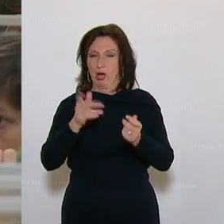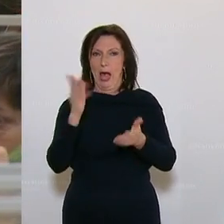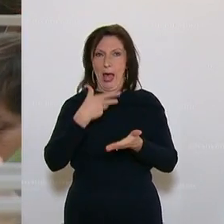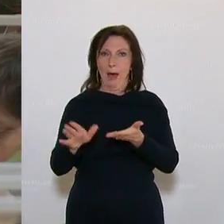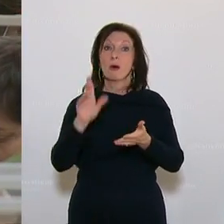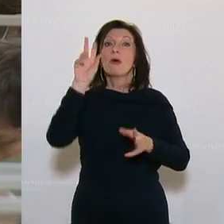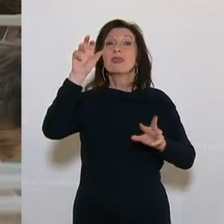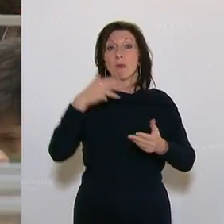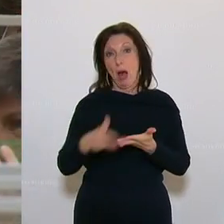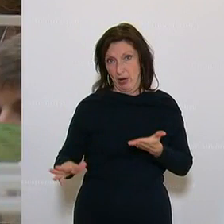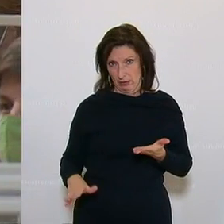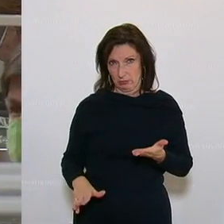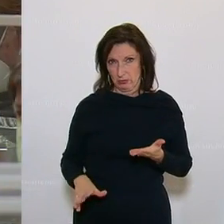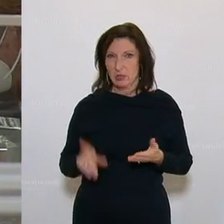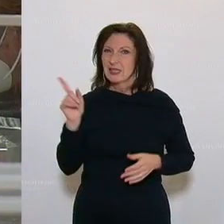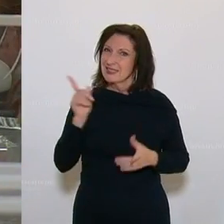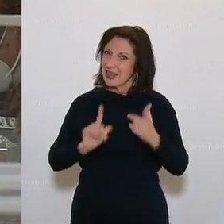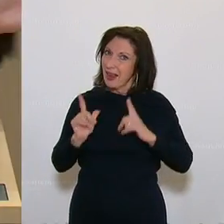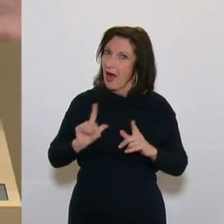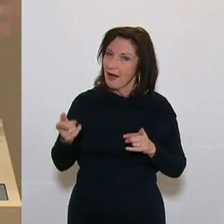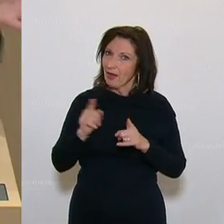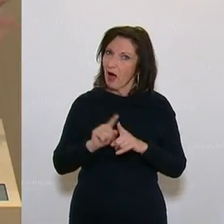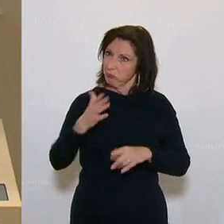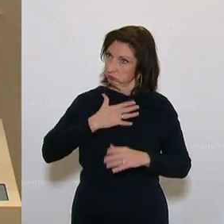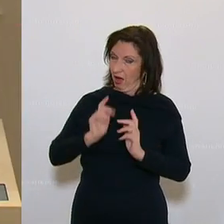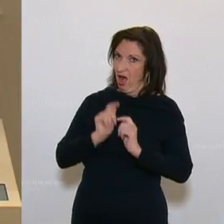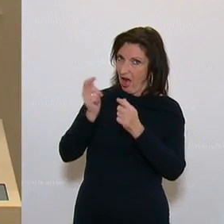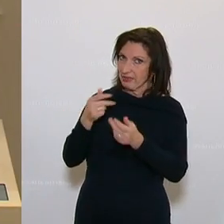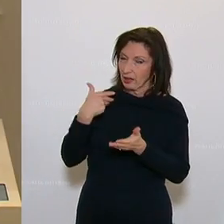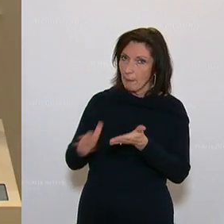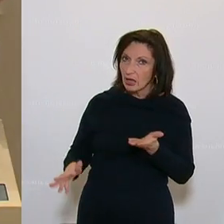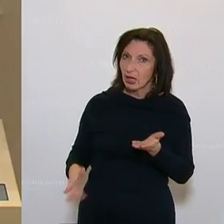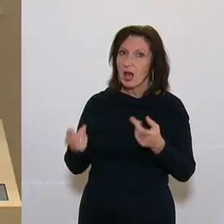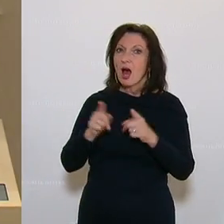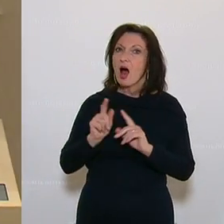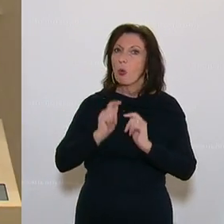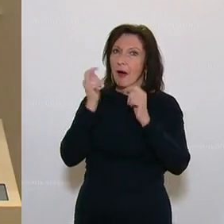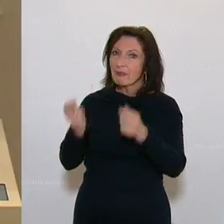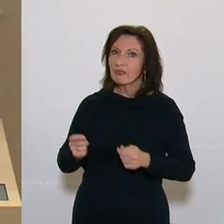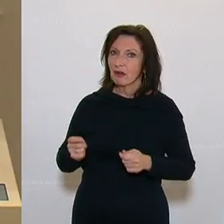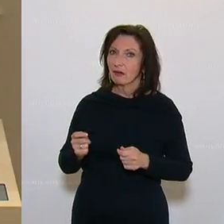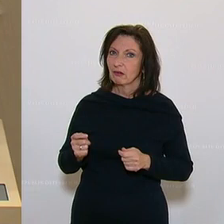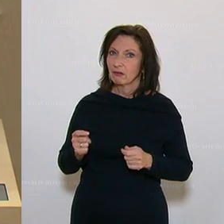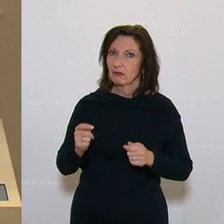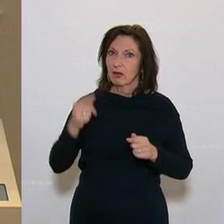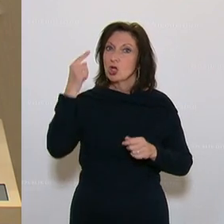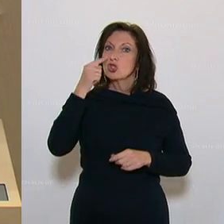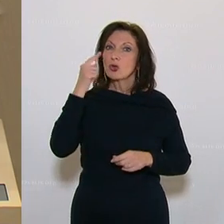Apropos Ablehnung, Sie lehnen ja leider auch unsere Anträge ab. So auch den Antrag zu den